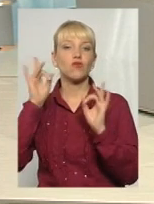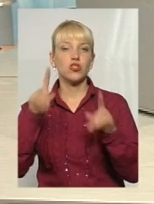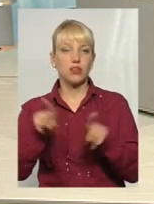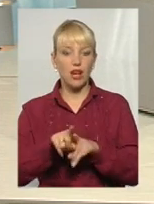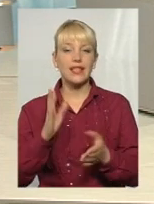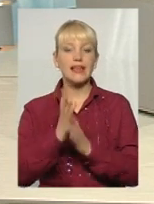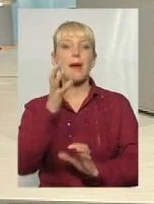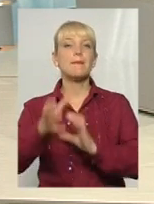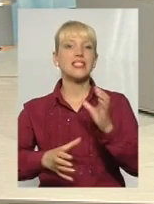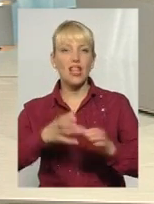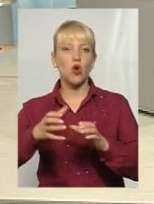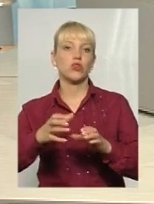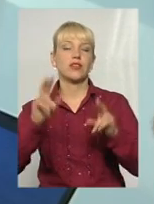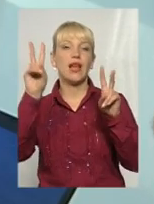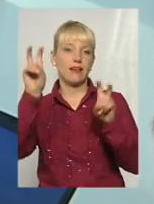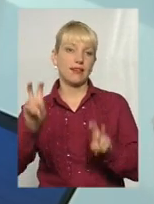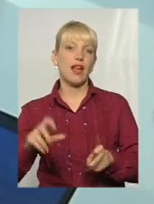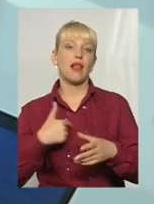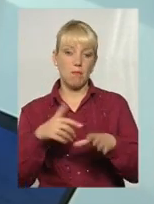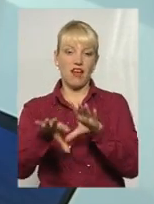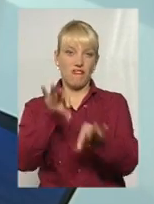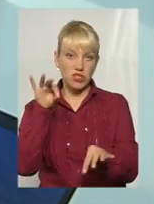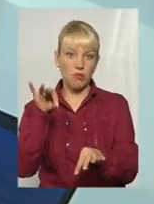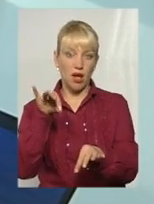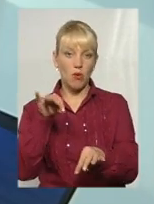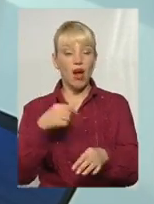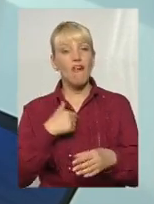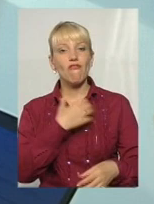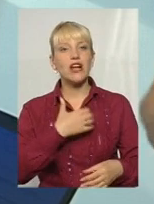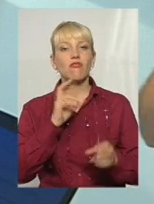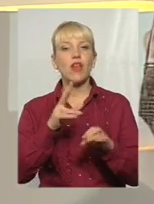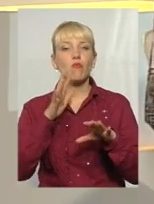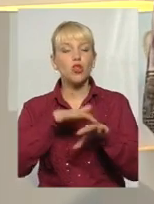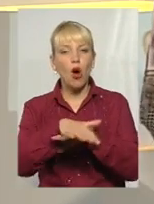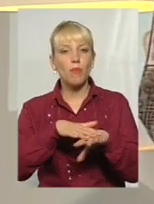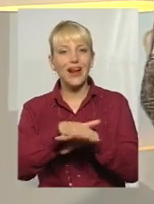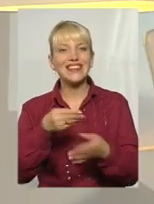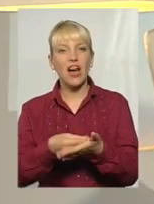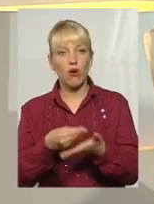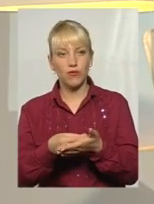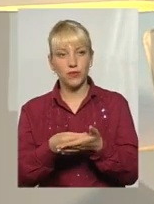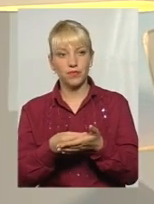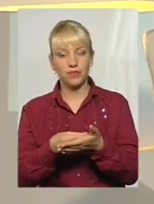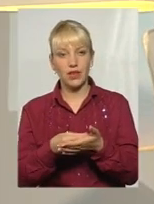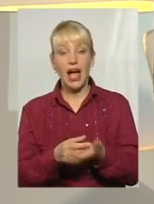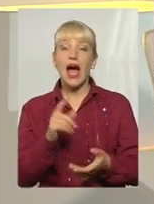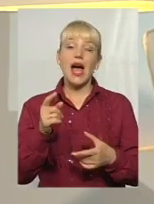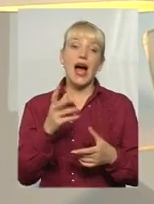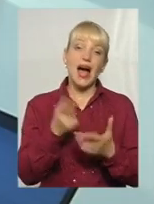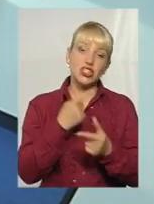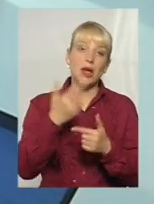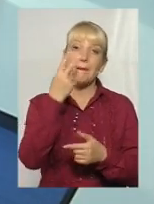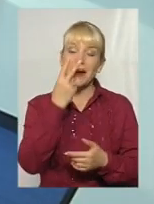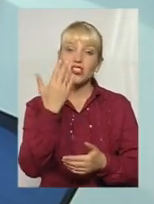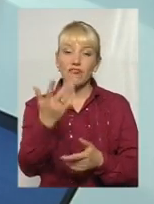критерії, ми їх візьмемо. Тому дуже важливо, як це буде обрахований тариф. А чи бачили ви документ вже готовий,